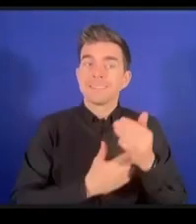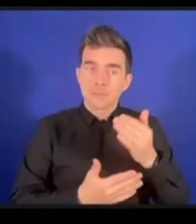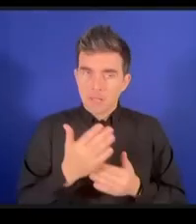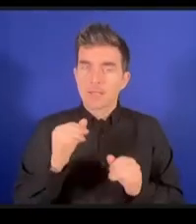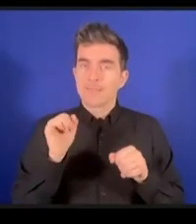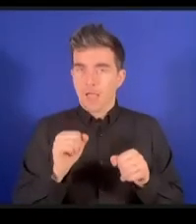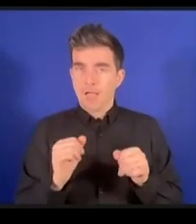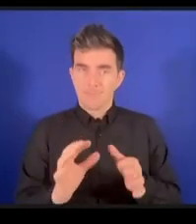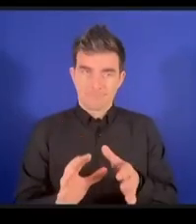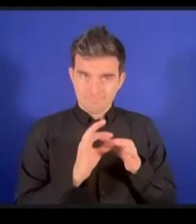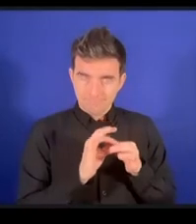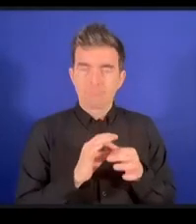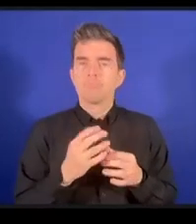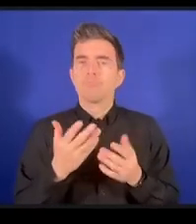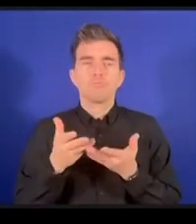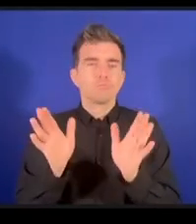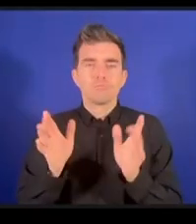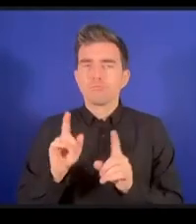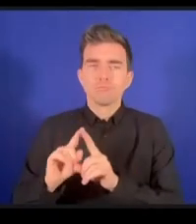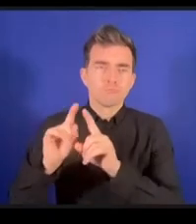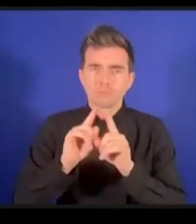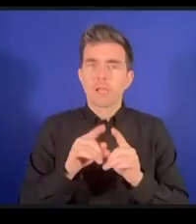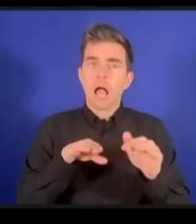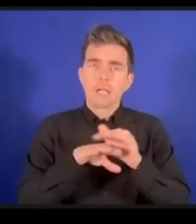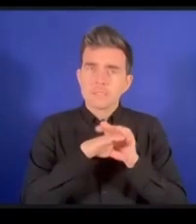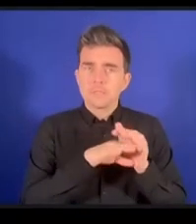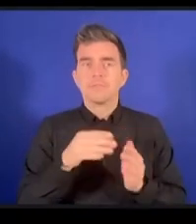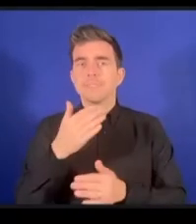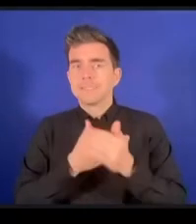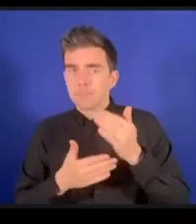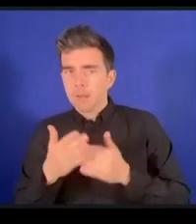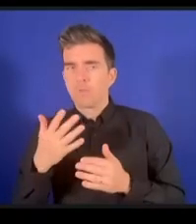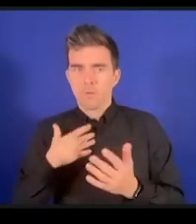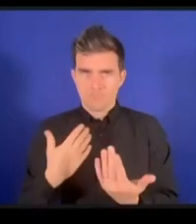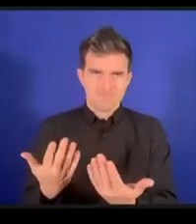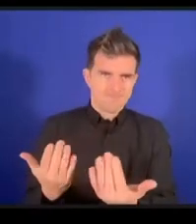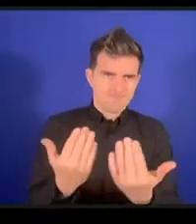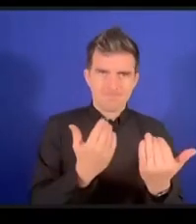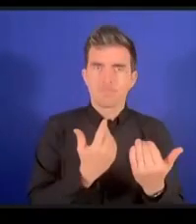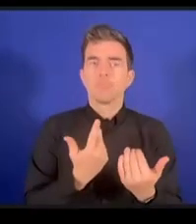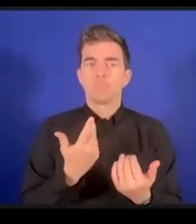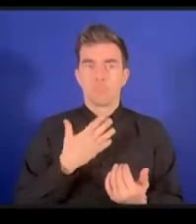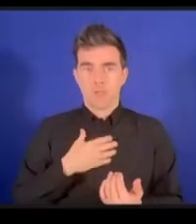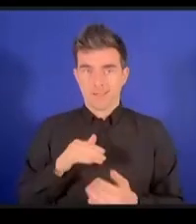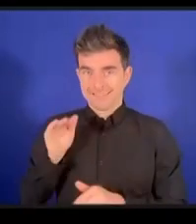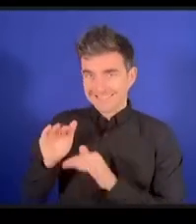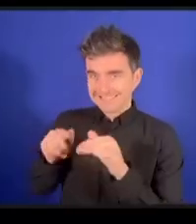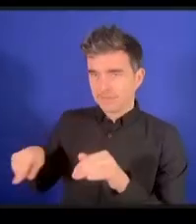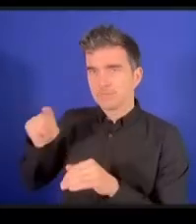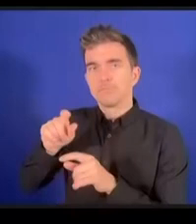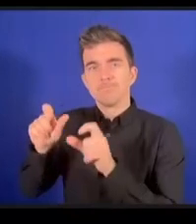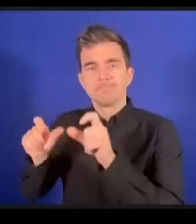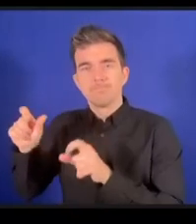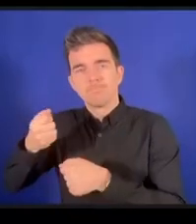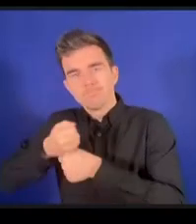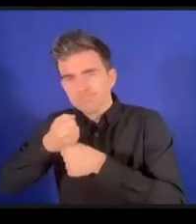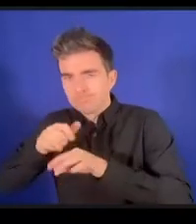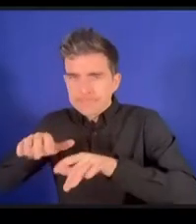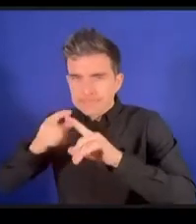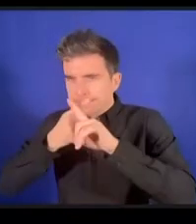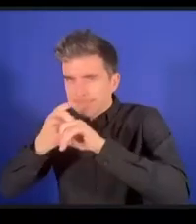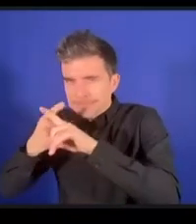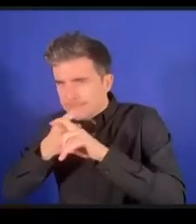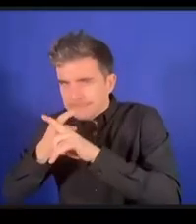このDCでは開発者にも絶対常にこの基準を準拠してもらうように促しています